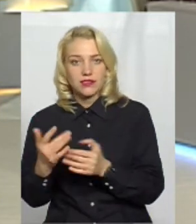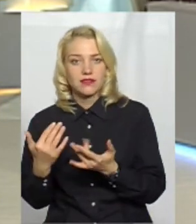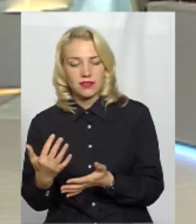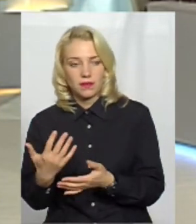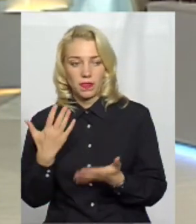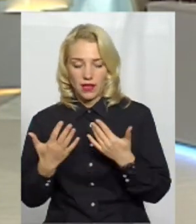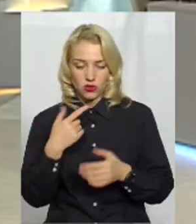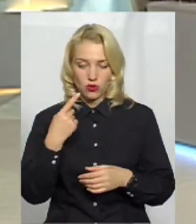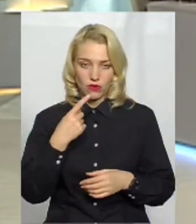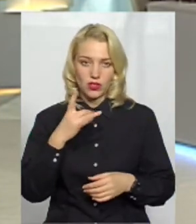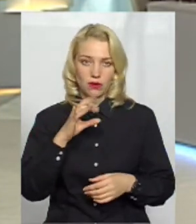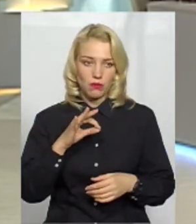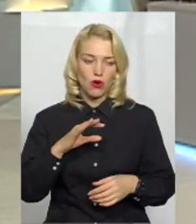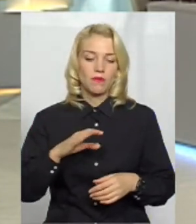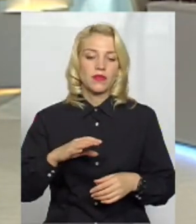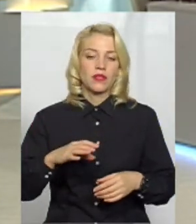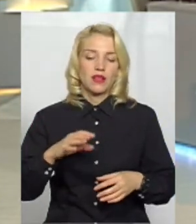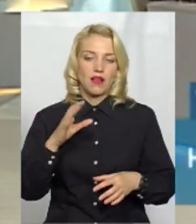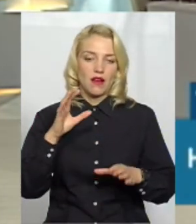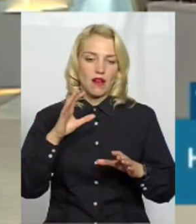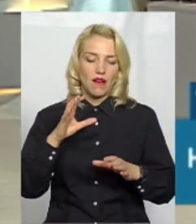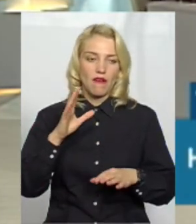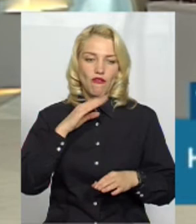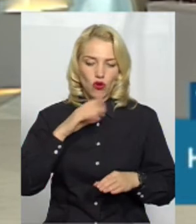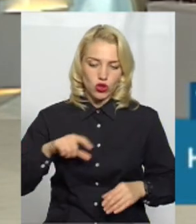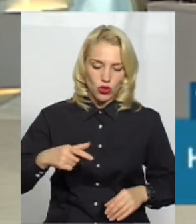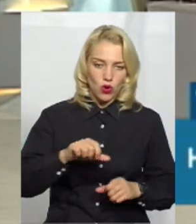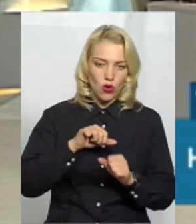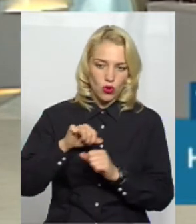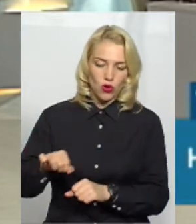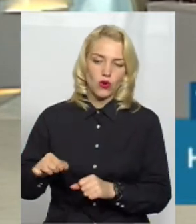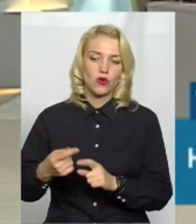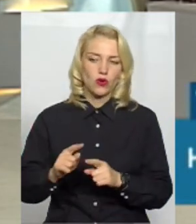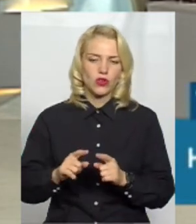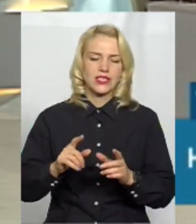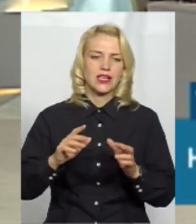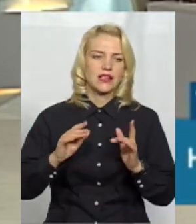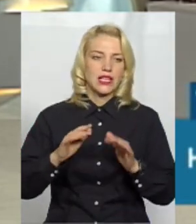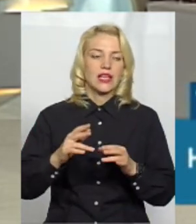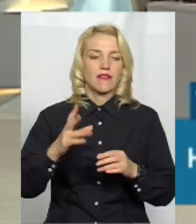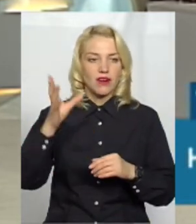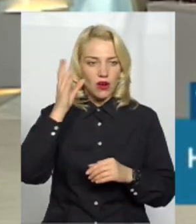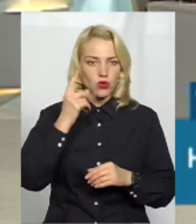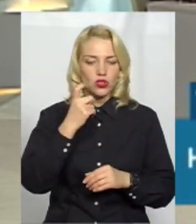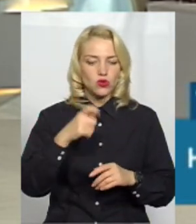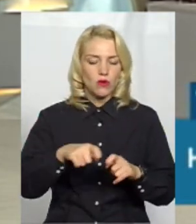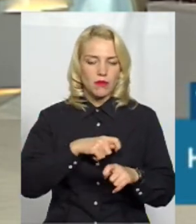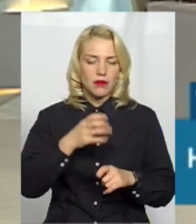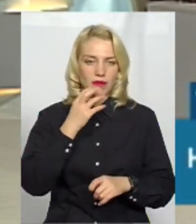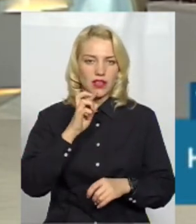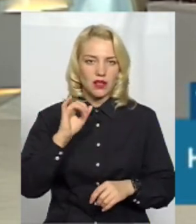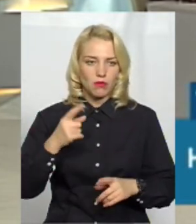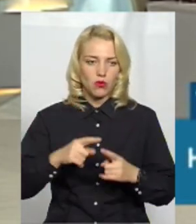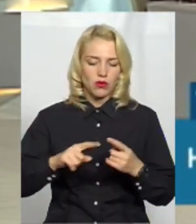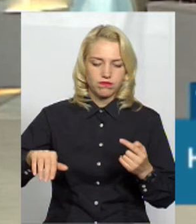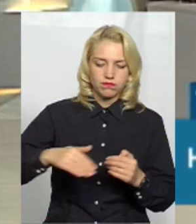водохоронні і прибережні смуги, то набереться така кількість. Просто врахуйте про те, що 100 метрів Південного Буга, яких протяжністю